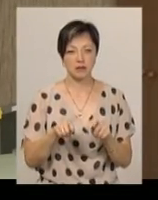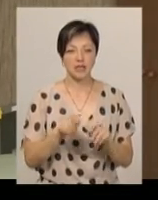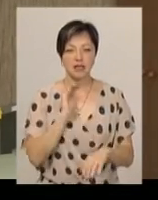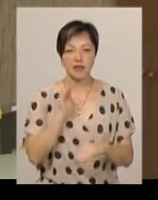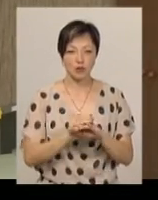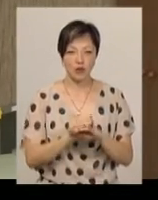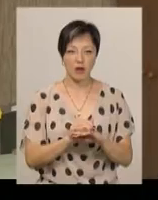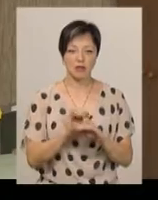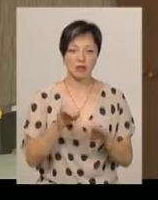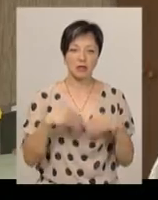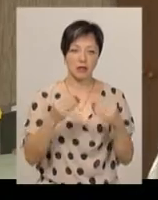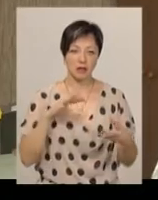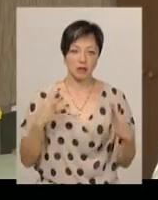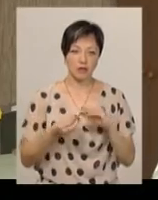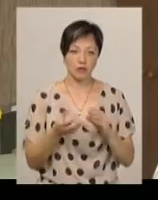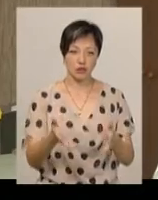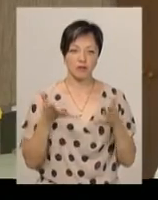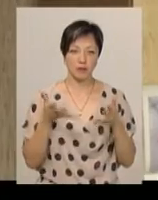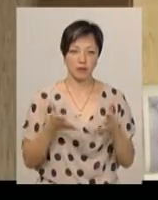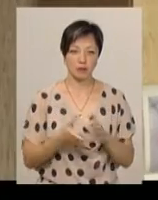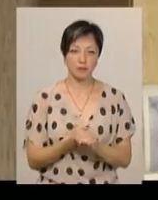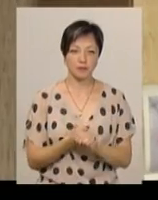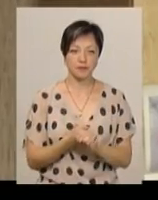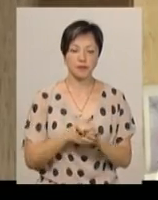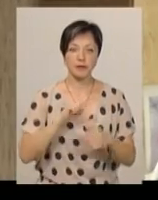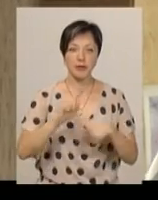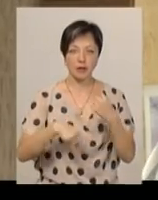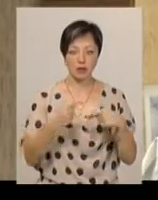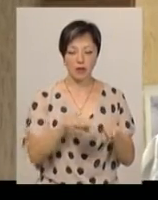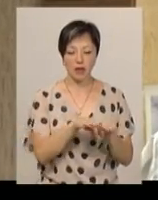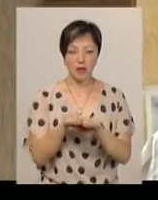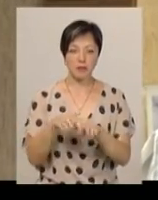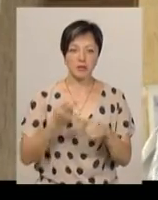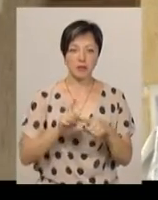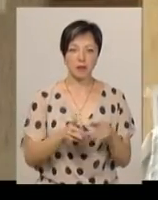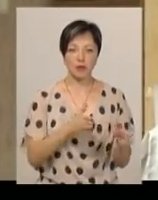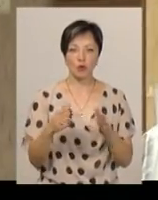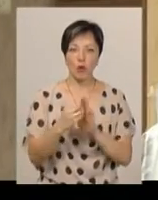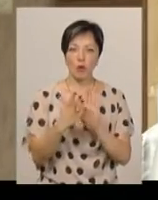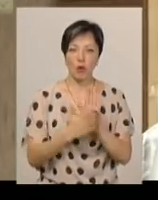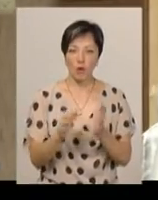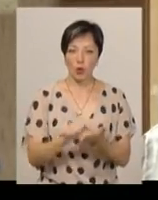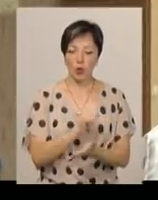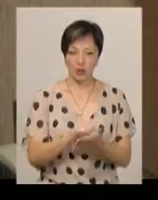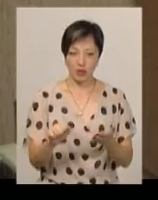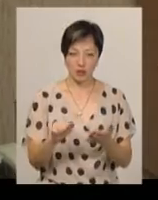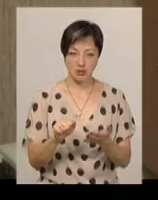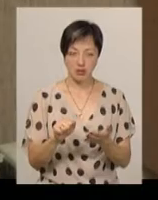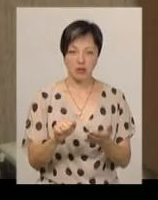зафіксувати те все, надати висновки чіткі, конкретні. Наступні етапи – це підготовка облікової документації,